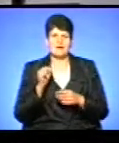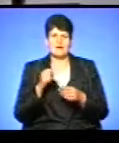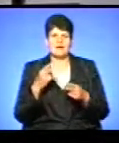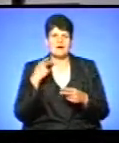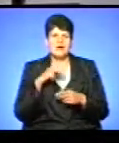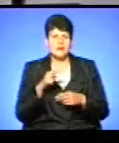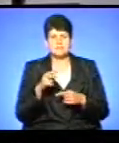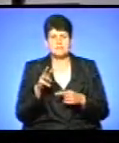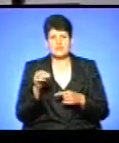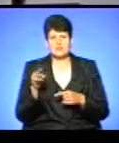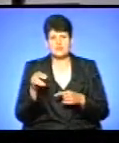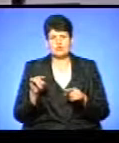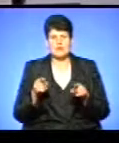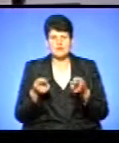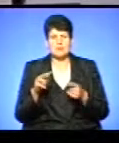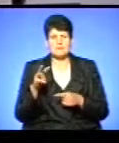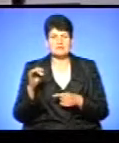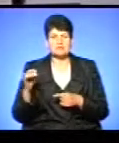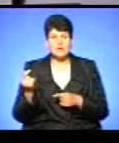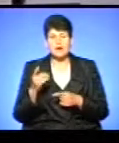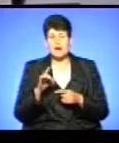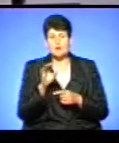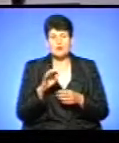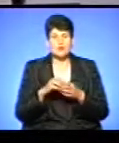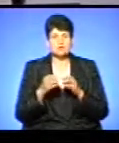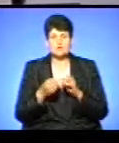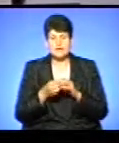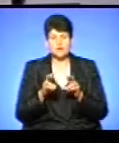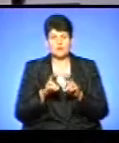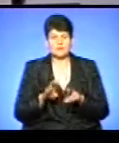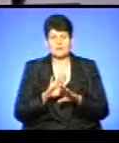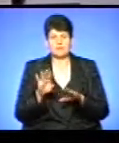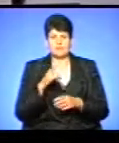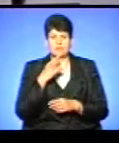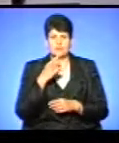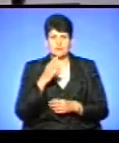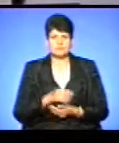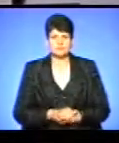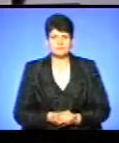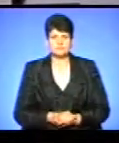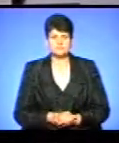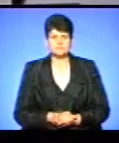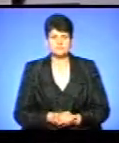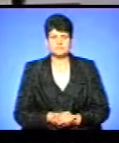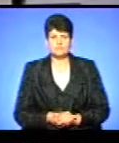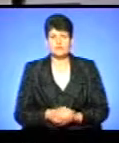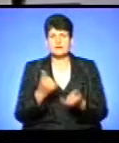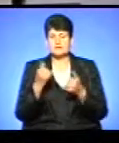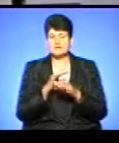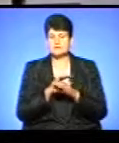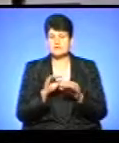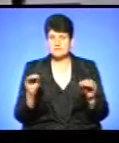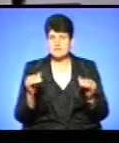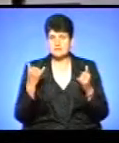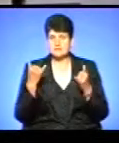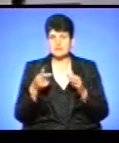прокуратурі відкрили кримінальне провадження, але про результати розслідування не повідомлялось. Каже Іван Ковалик. І наразі у мене все. Тим